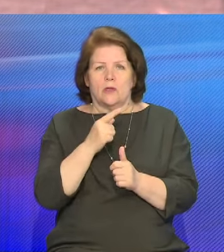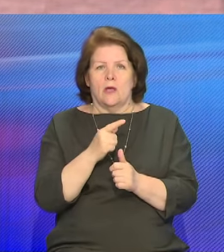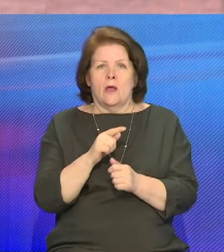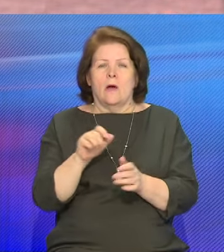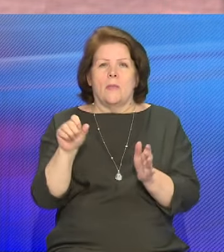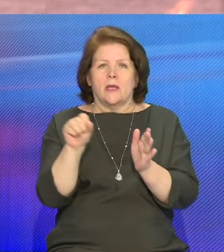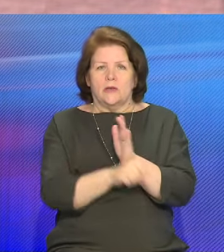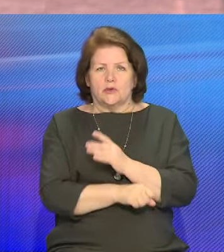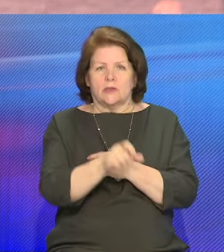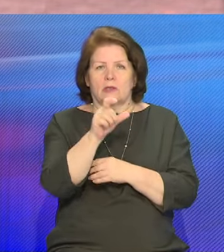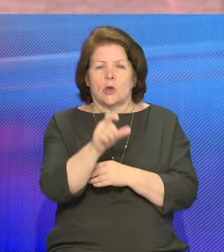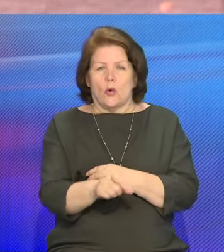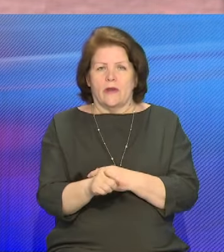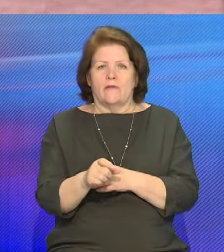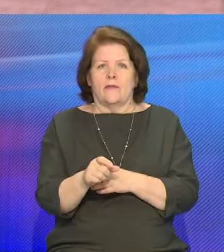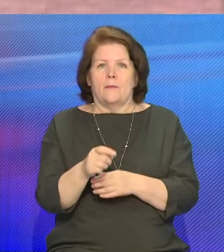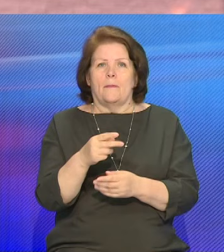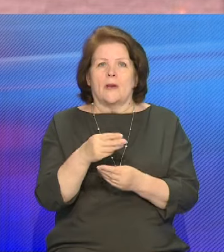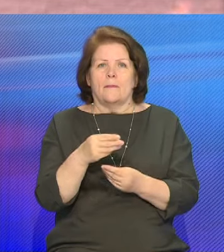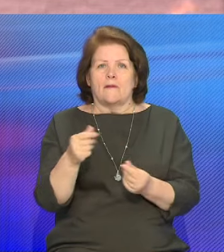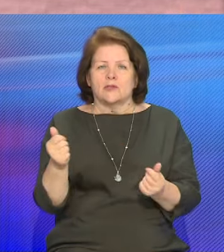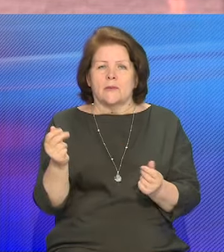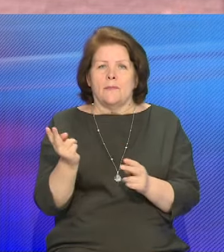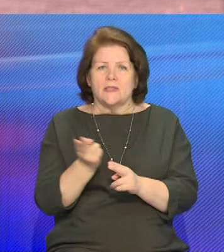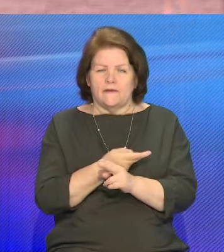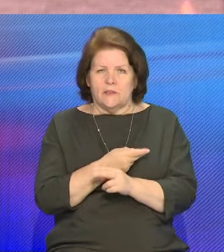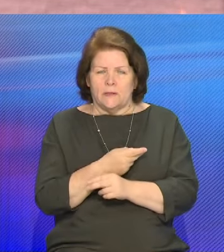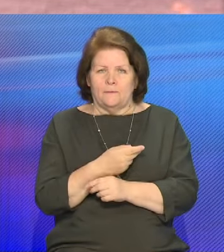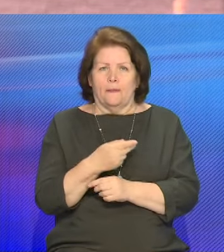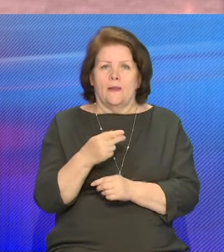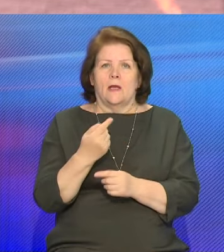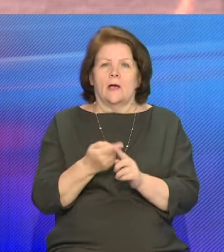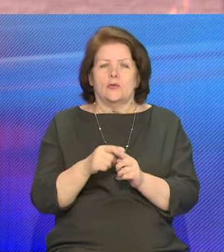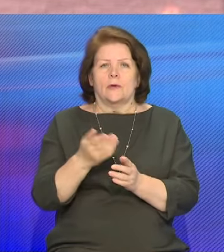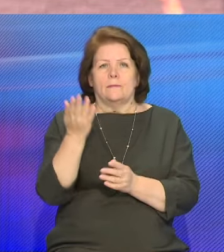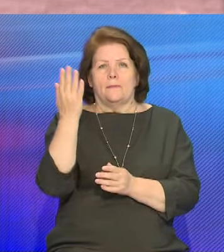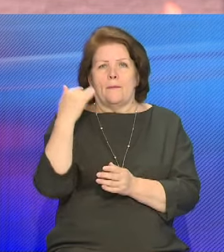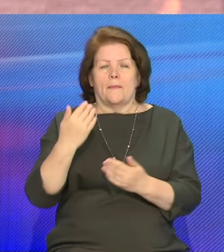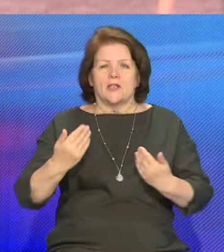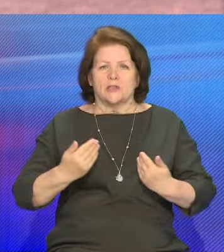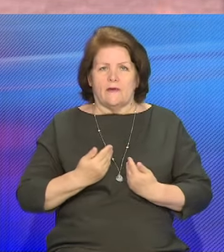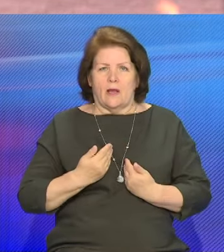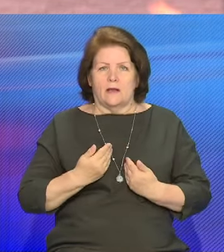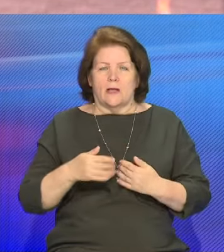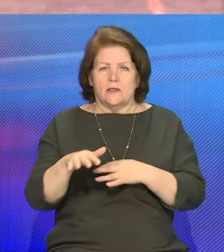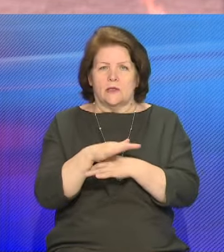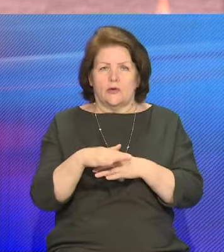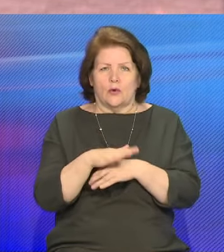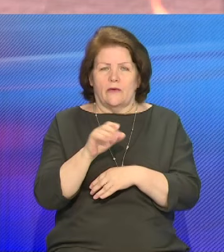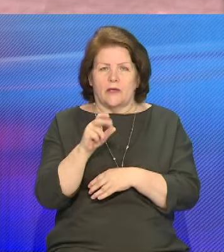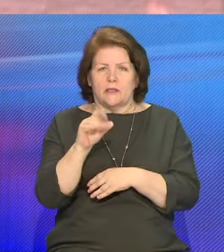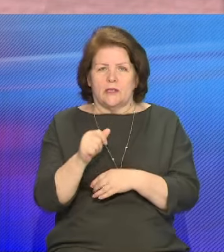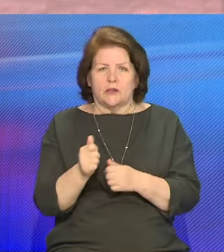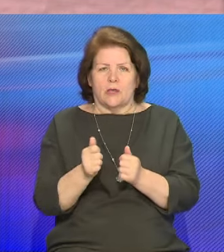пропавших без вести, которые проживали в то время на территории Вертелишек, на территориях близлежащих населенных пунктов. Сегодня